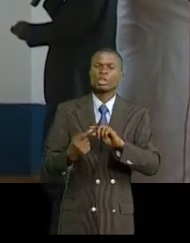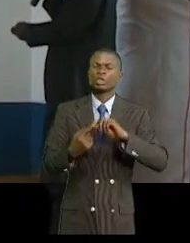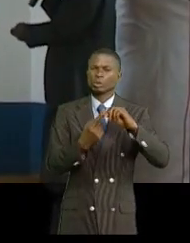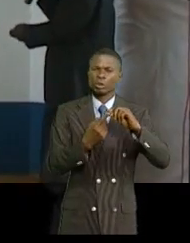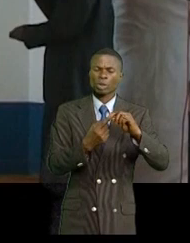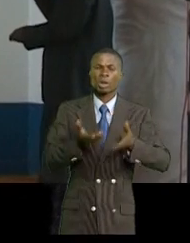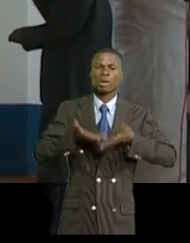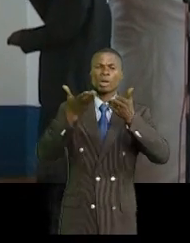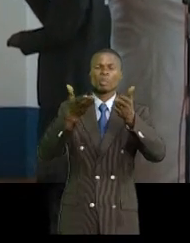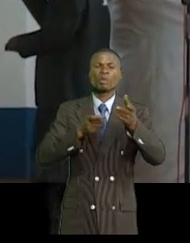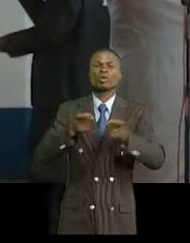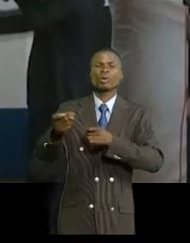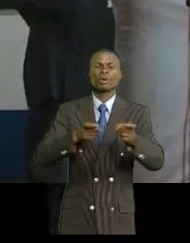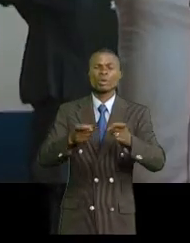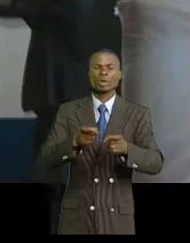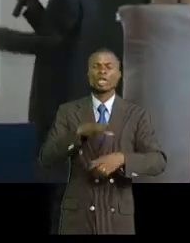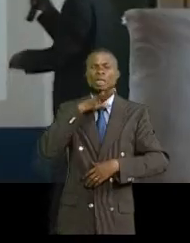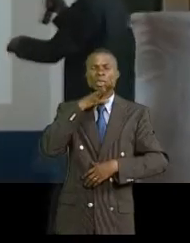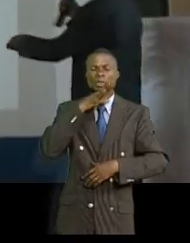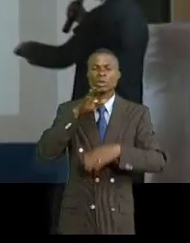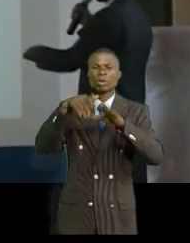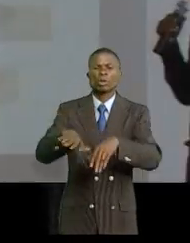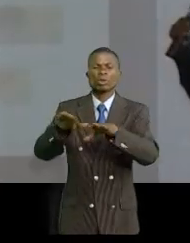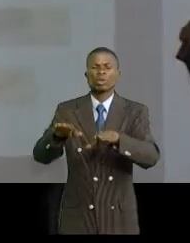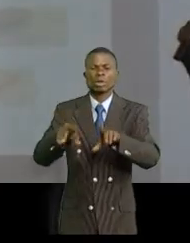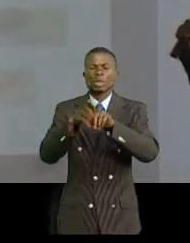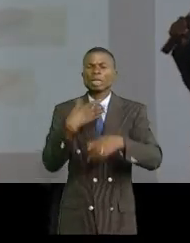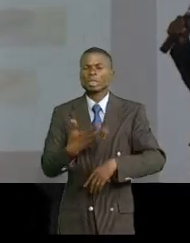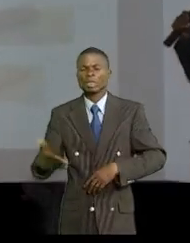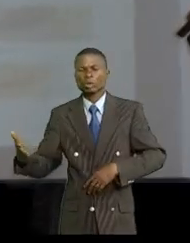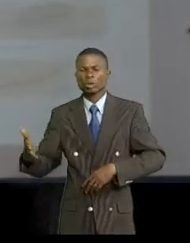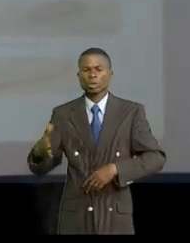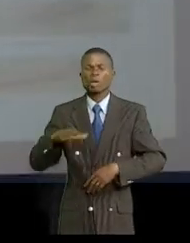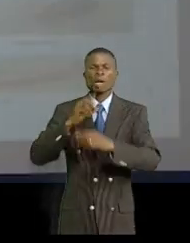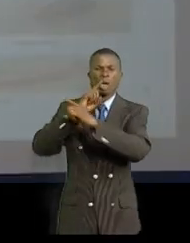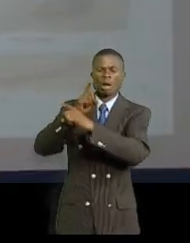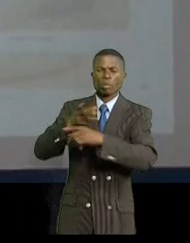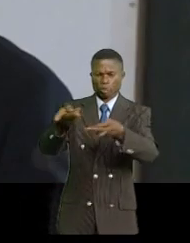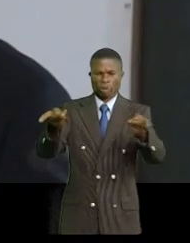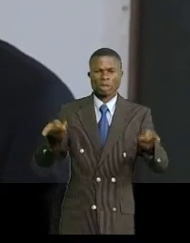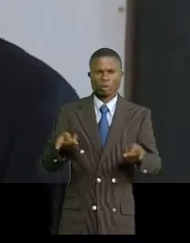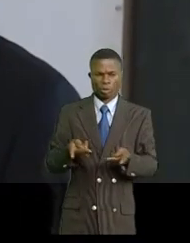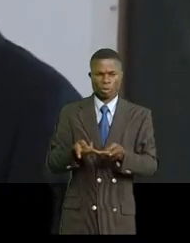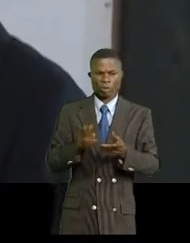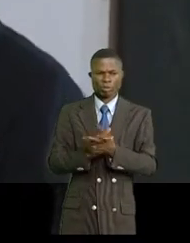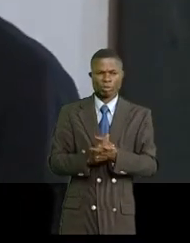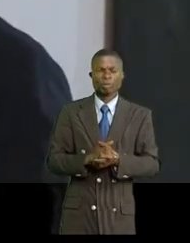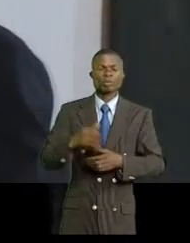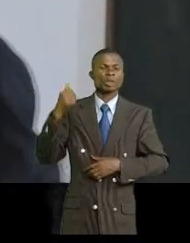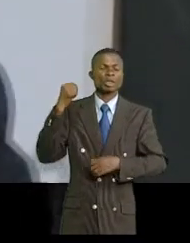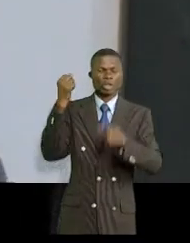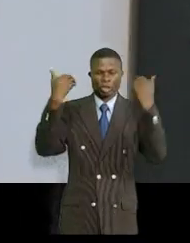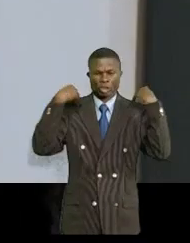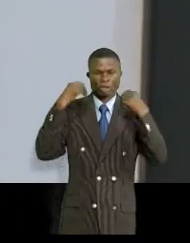proposer la gestion des algues, des rivières et des immondices dans la protection de l'environnement. Les récipiendaires, les chefs de